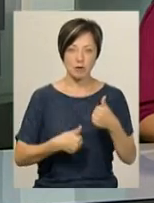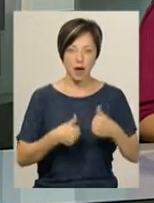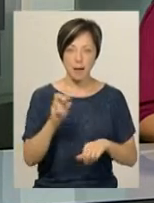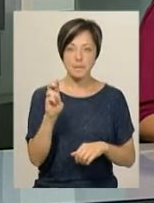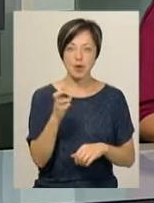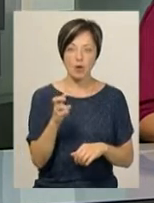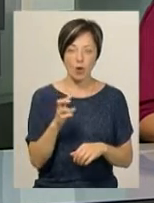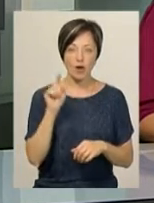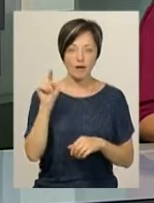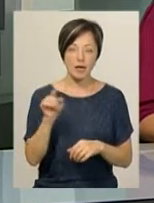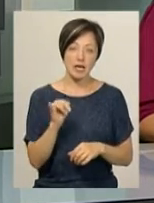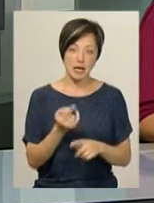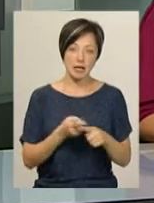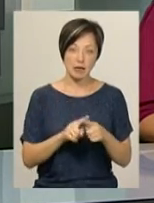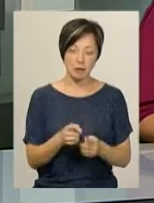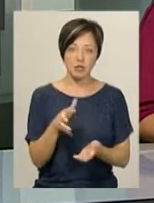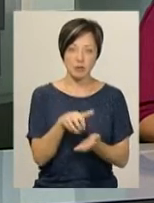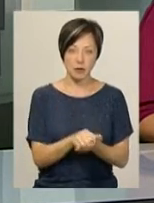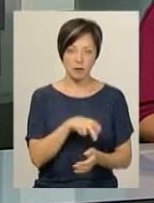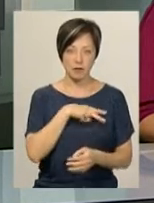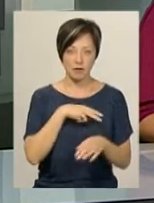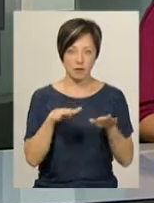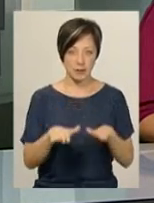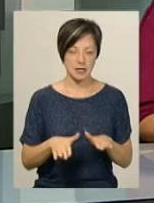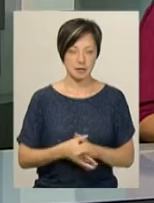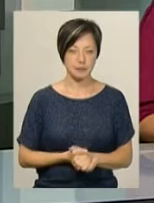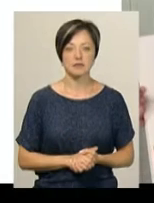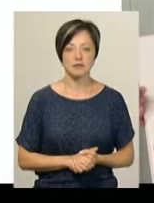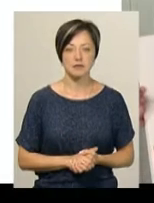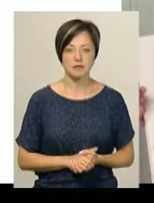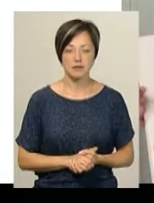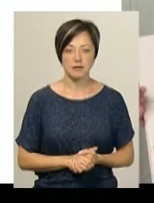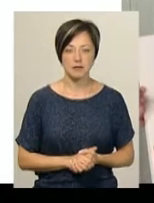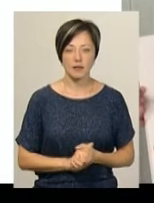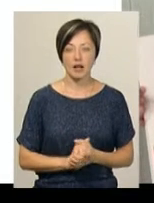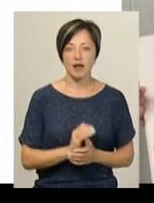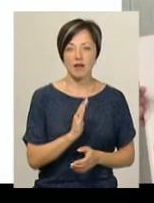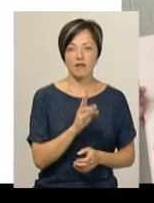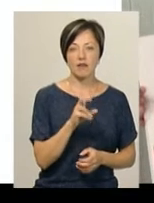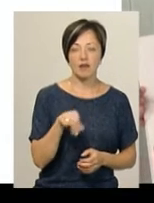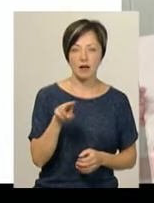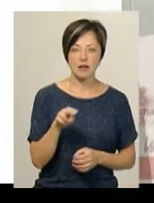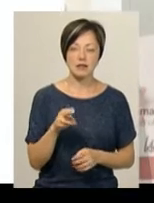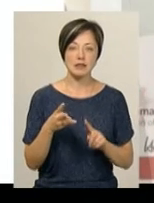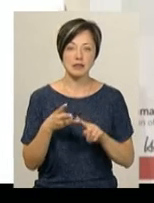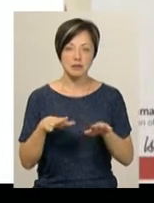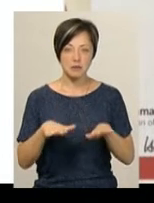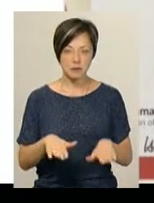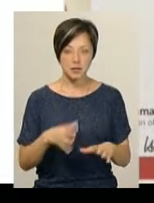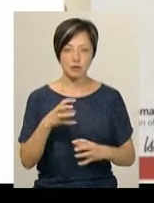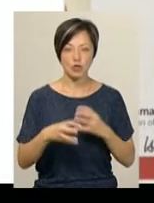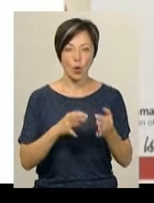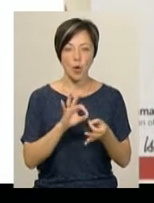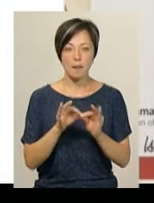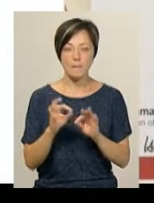біології у Тегеран і тим паче посісти там призове місце. Владислав Євтушок став бронзовим призером міжнародної